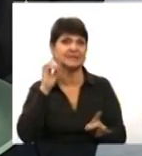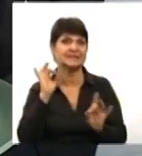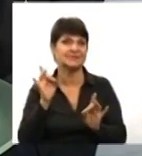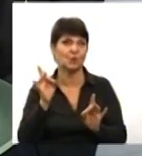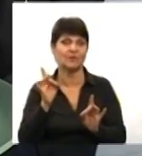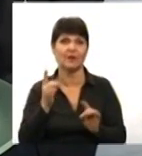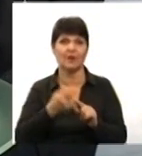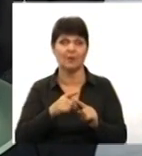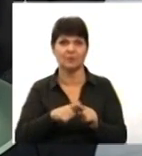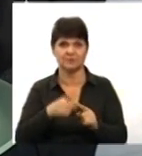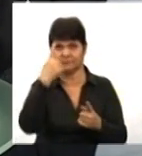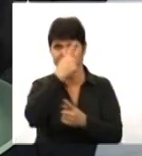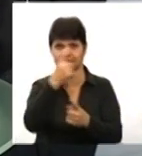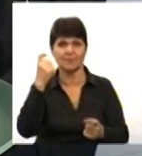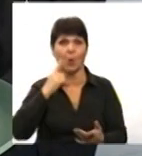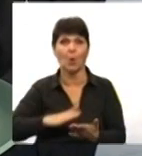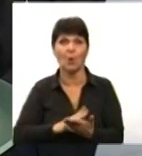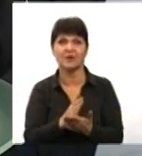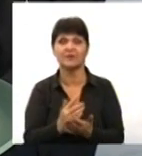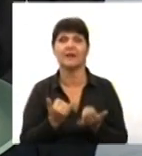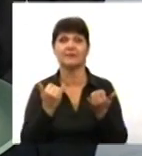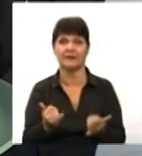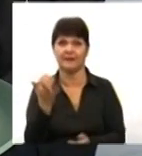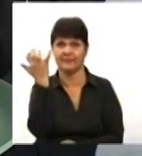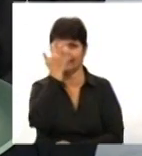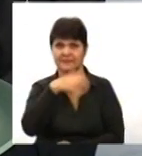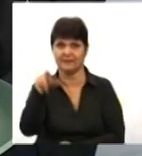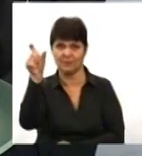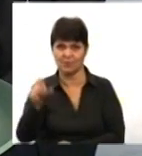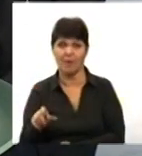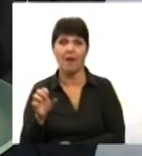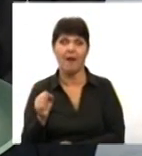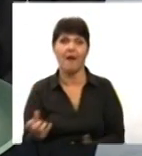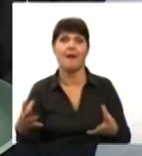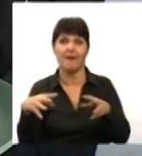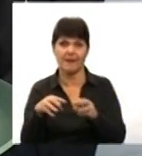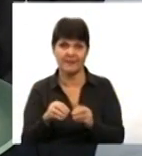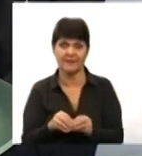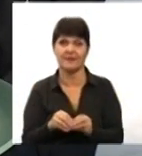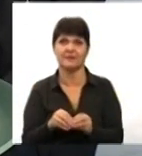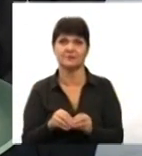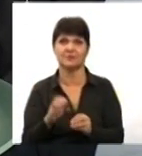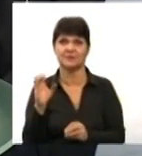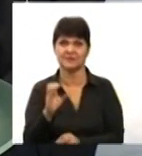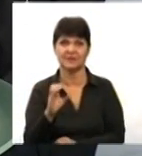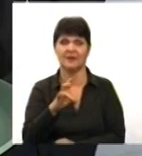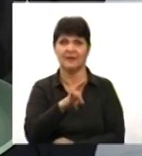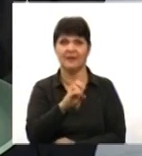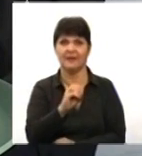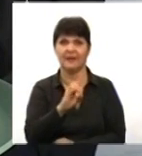оце озвучення, орієнтування для незрячих людей. І саме разом з Сергієм Ернестовичем ми